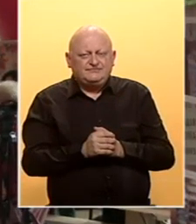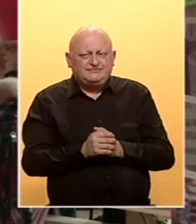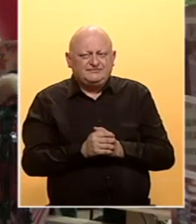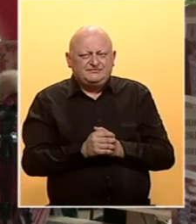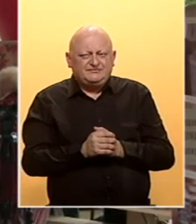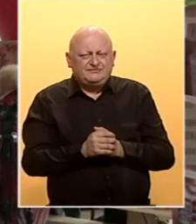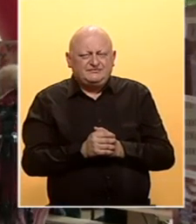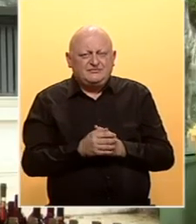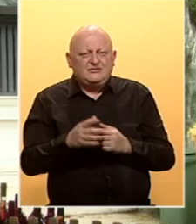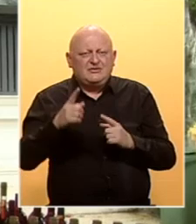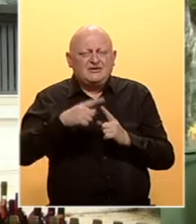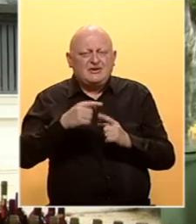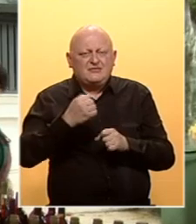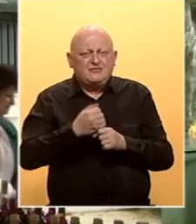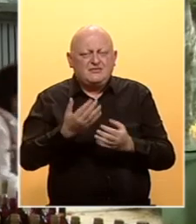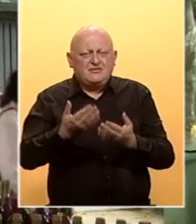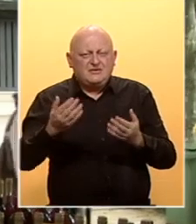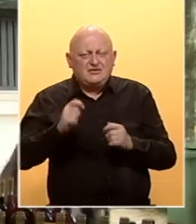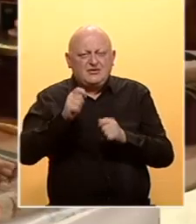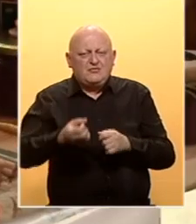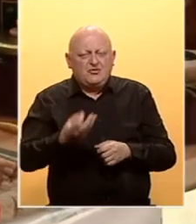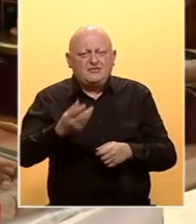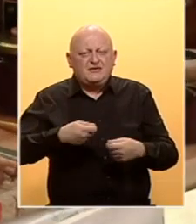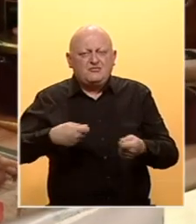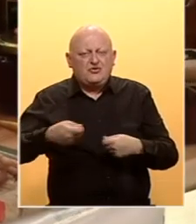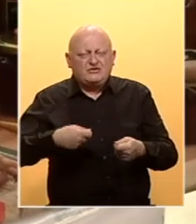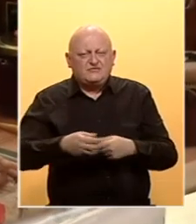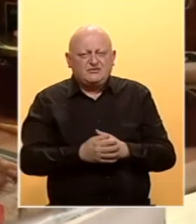U Trebinju održan sajam poljoprivrednih proizvoda.